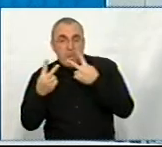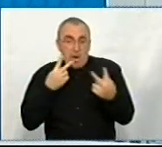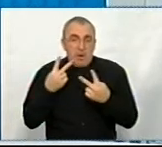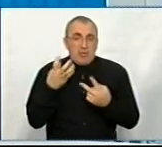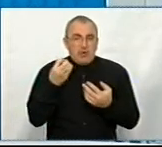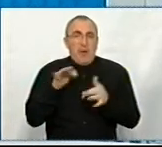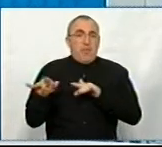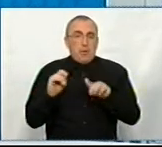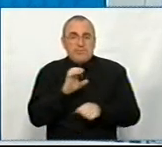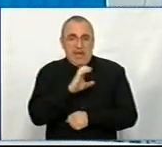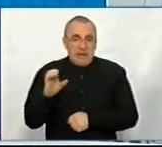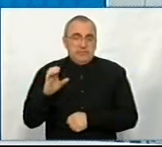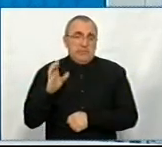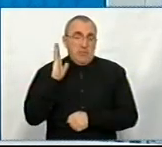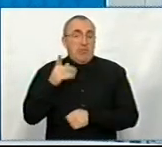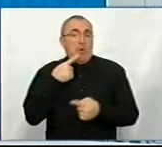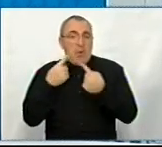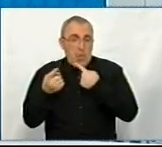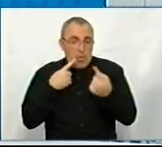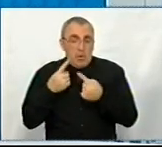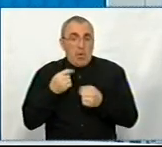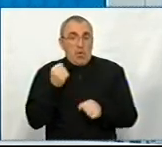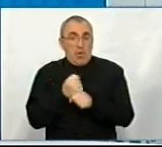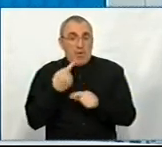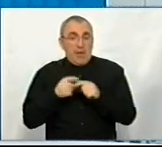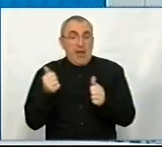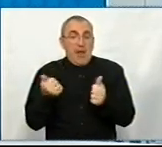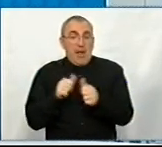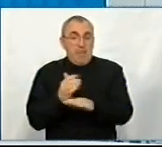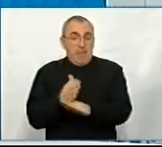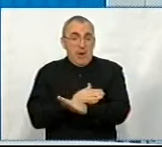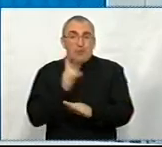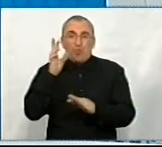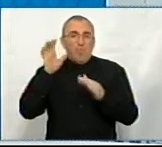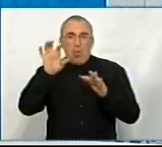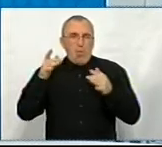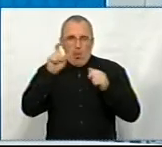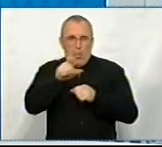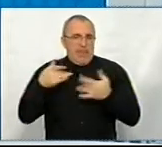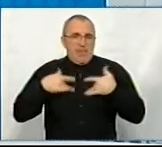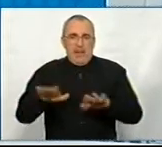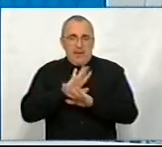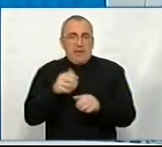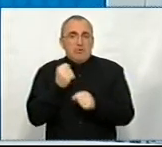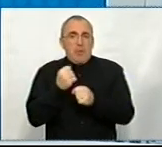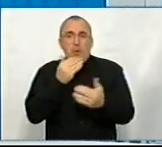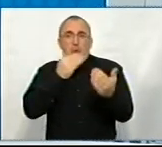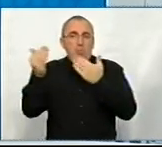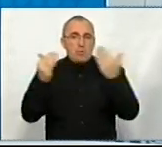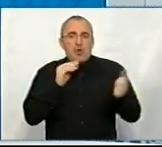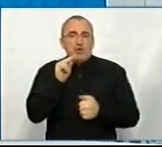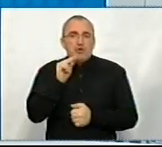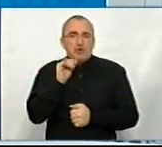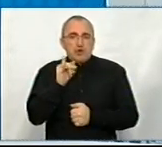ще в процесі все, будемо розмовляти, але зробити з цієї бібліотеки, щоб людей не вивільняти, їх там залишити, а зробити музей Чижевського.